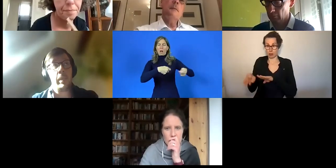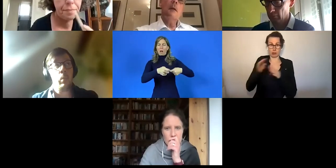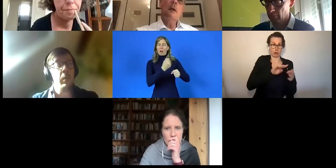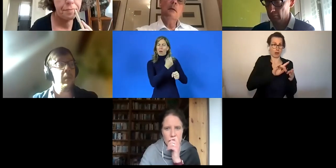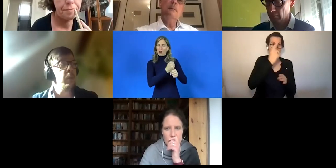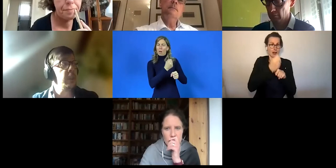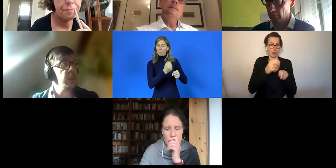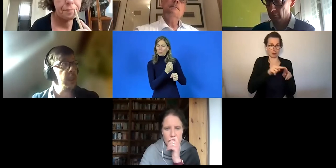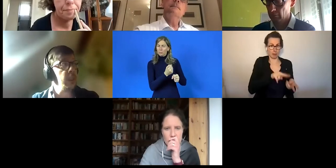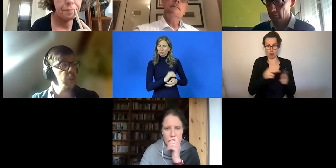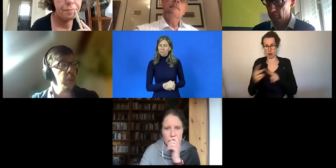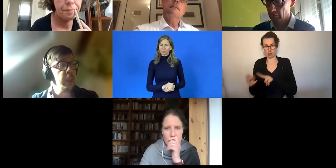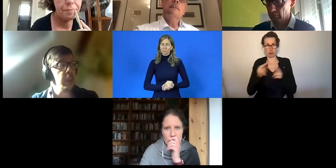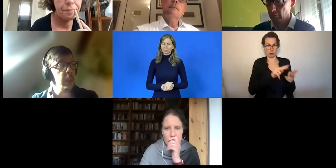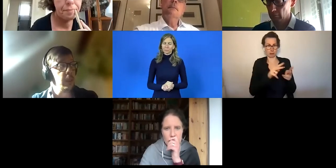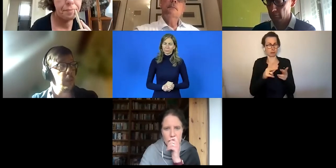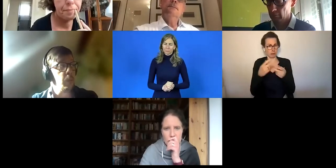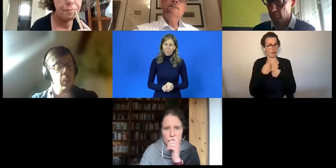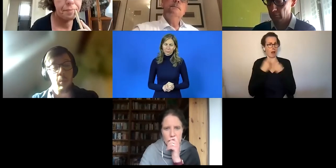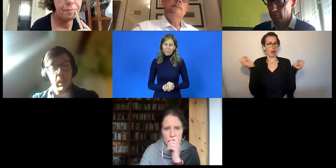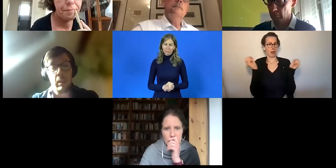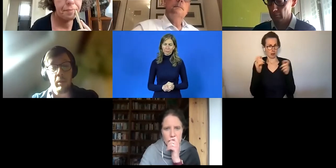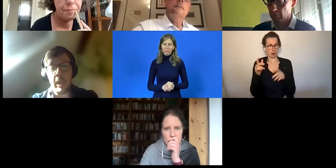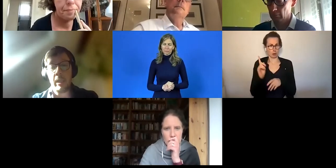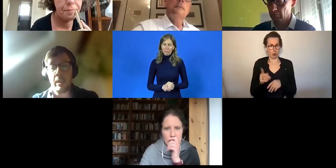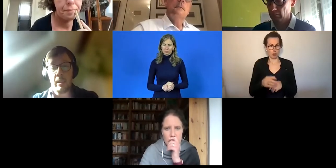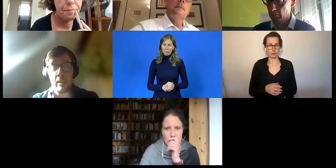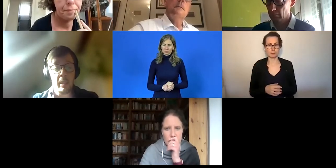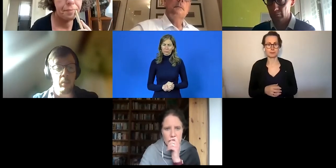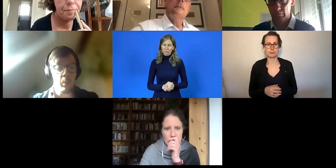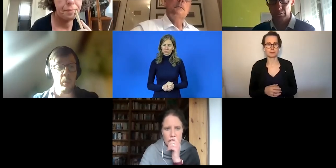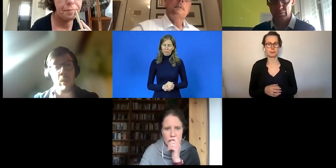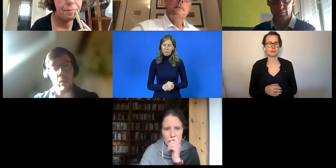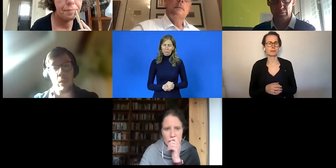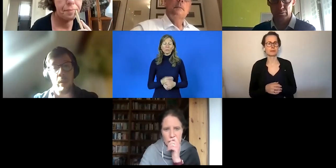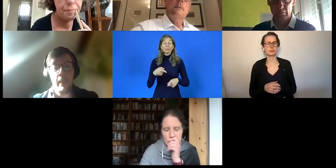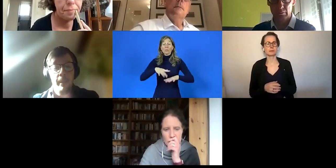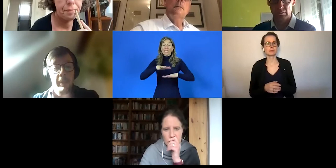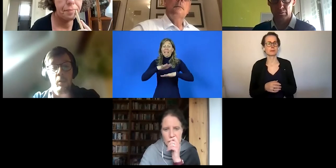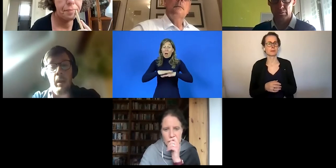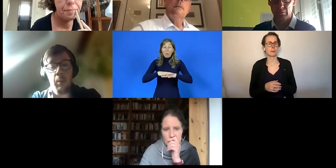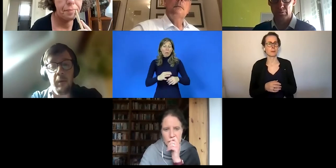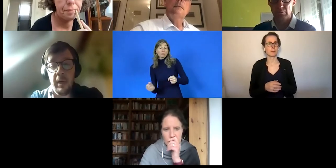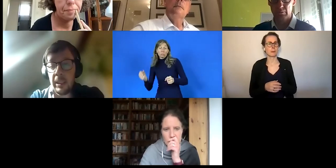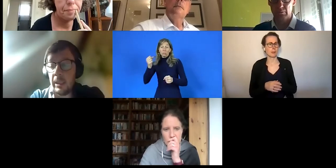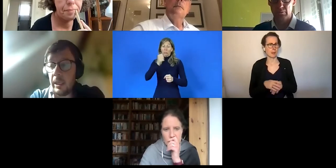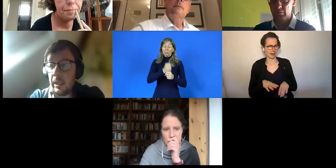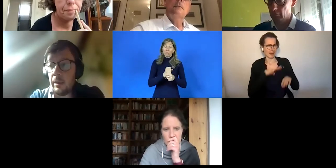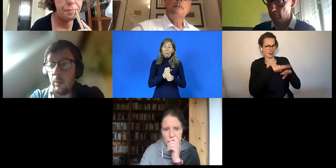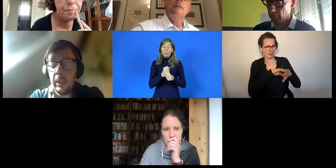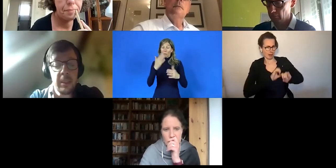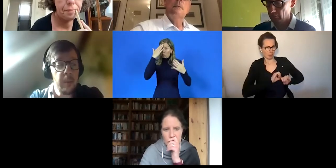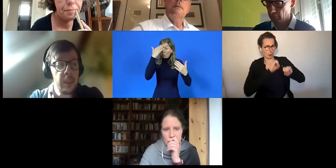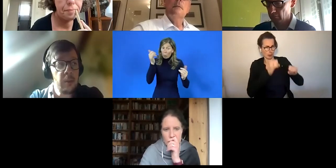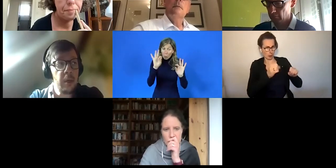von den behüteten Werkstätten wegzukommen und die Integration in den ersten Arbeitsmarkt zu schaffen.